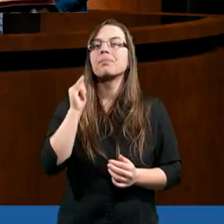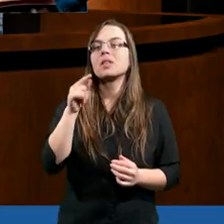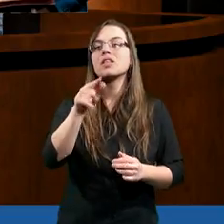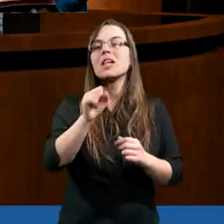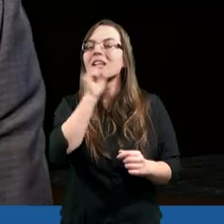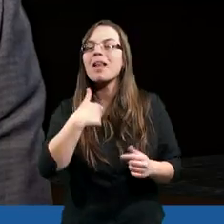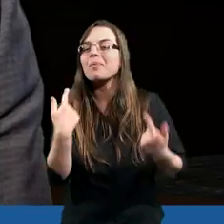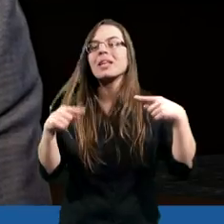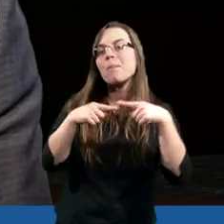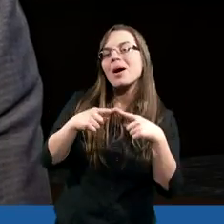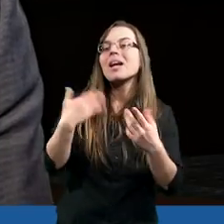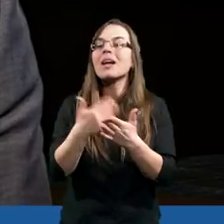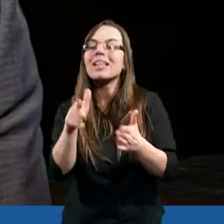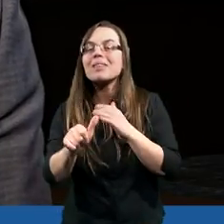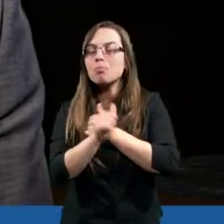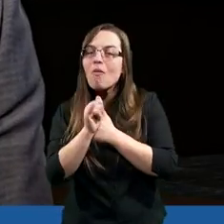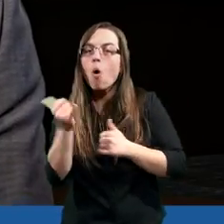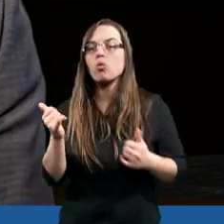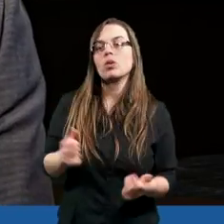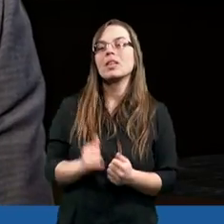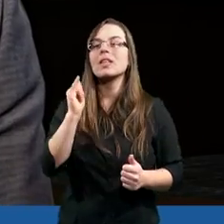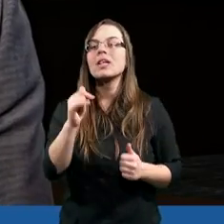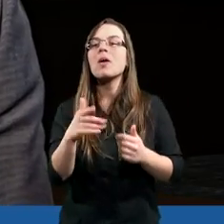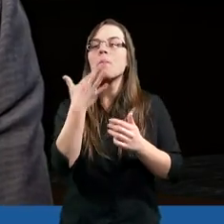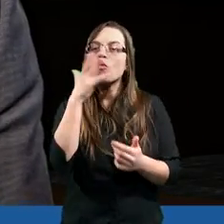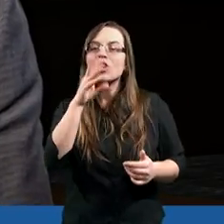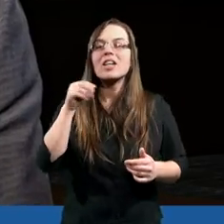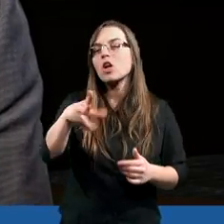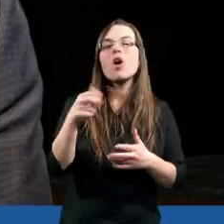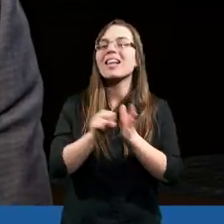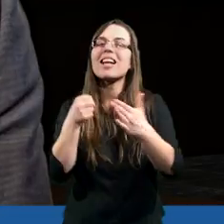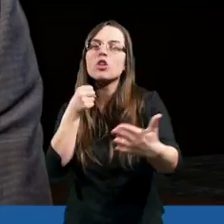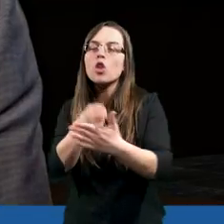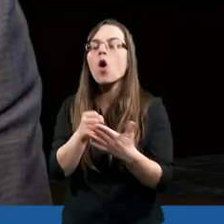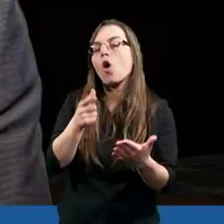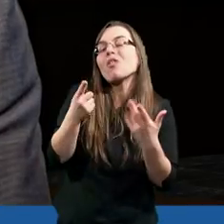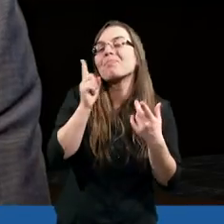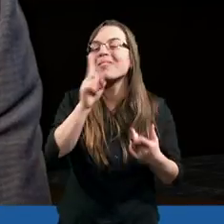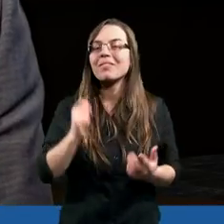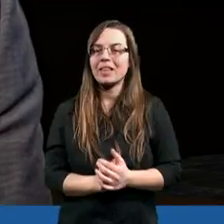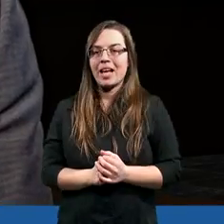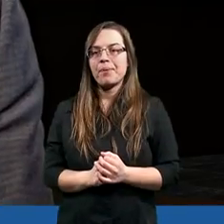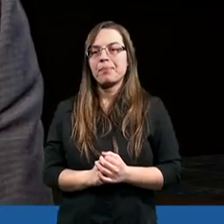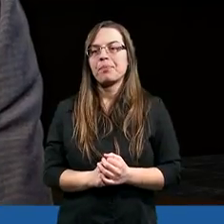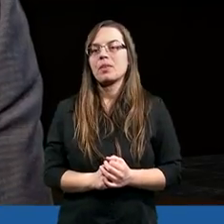Żaden im nie pasuje z jakiegoś powodu i mówią, że to jest nie do końca potrzebne.